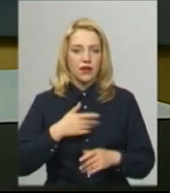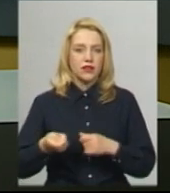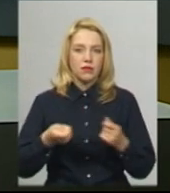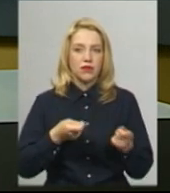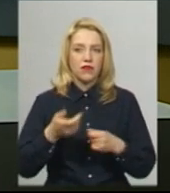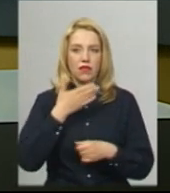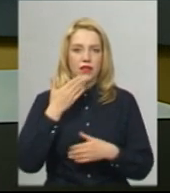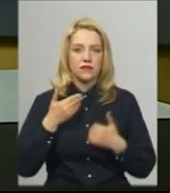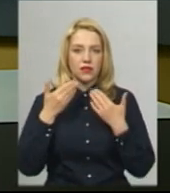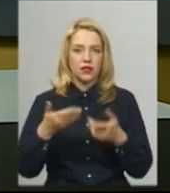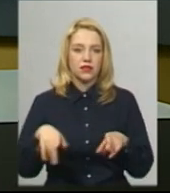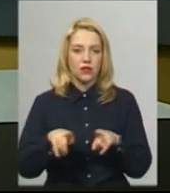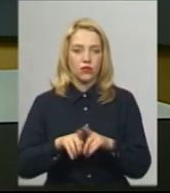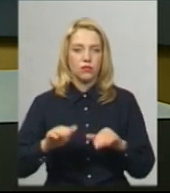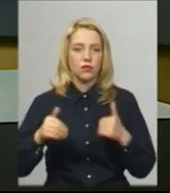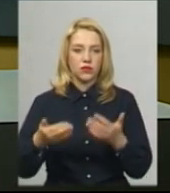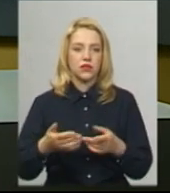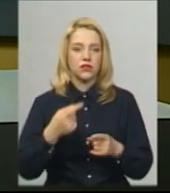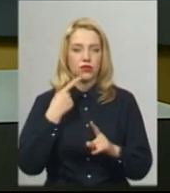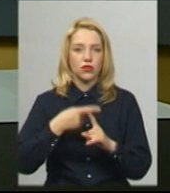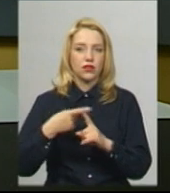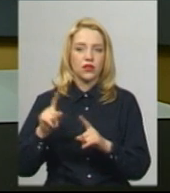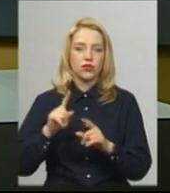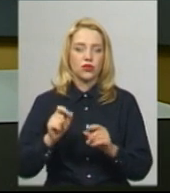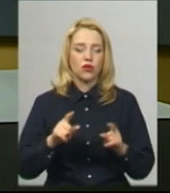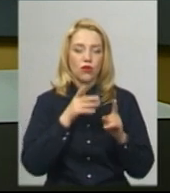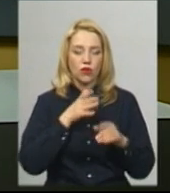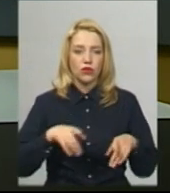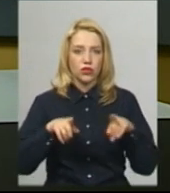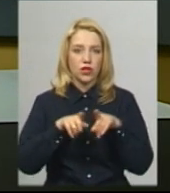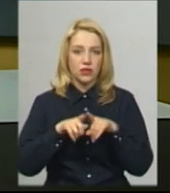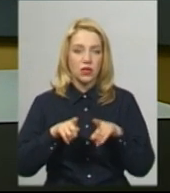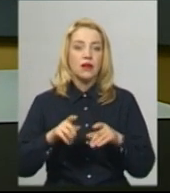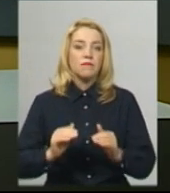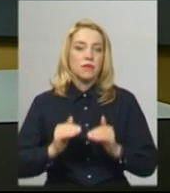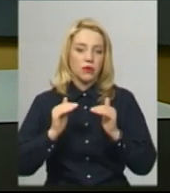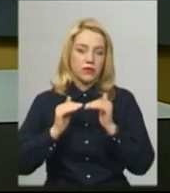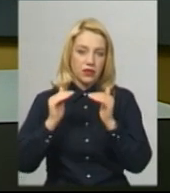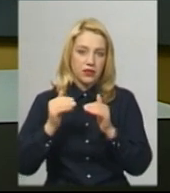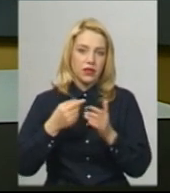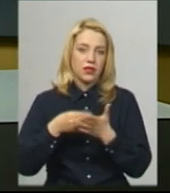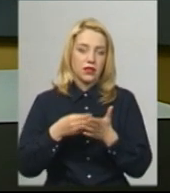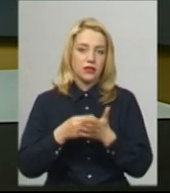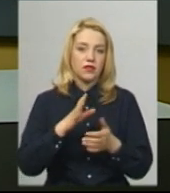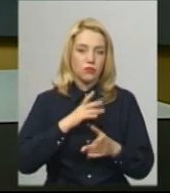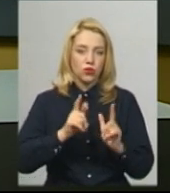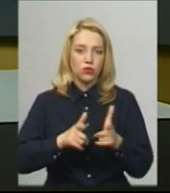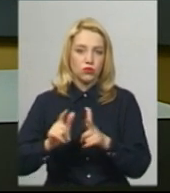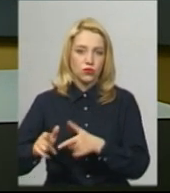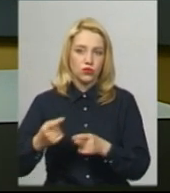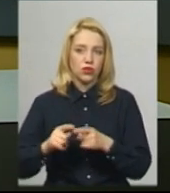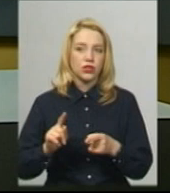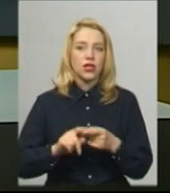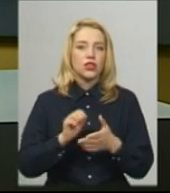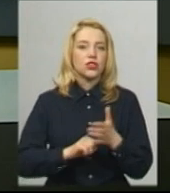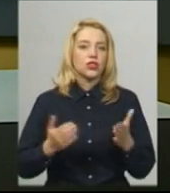звертались з такою пропозицією. Додає, одночасне підняття тарифів було узгодженим, через що адміністрація прийматиме відповідні міри,